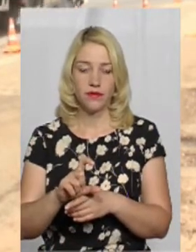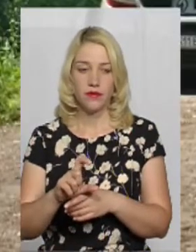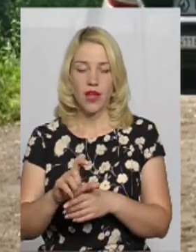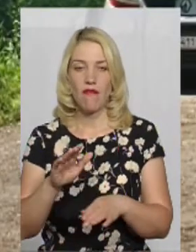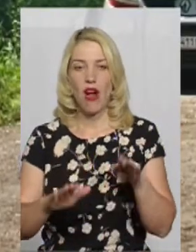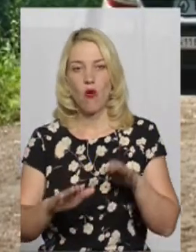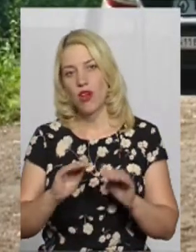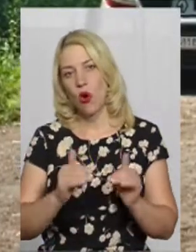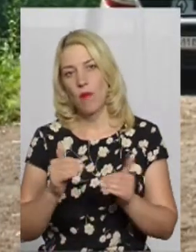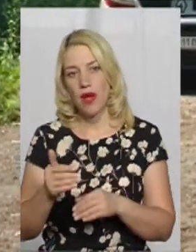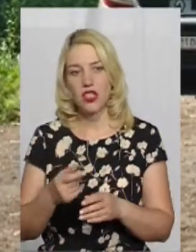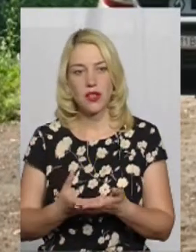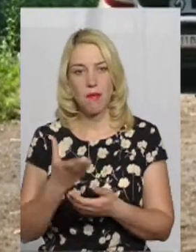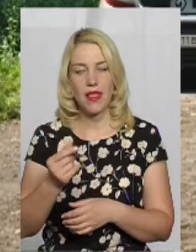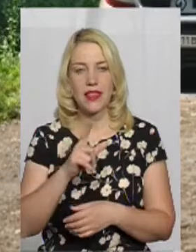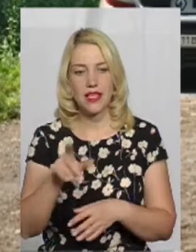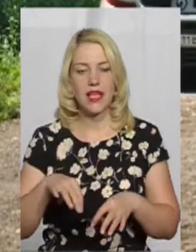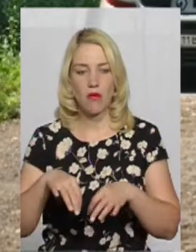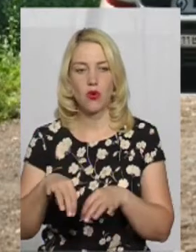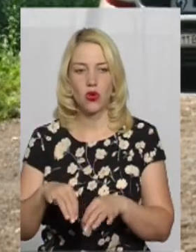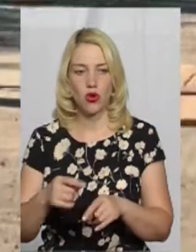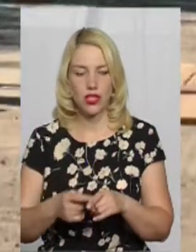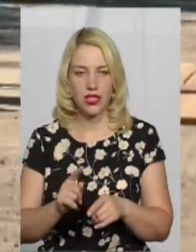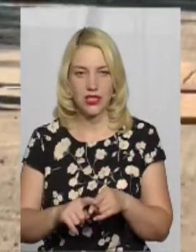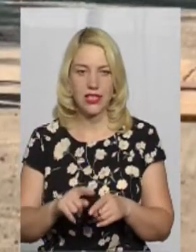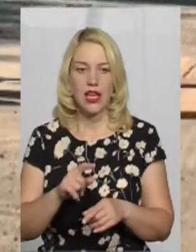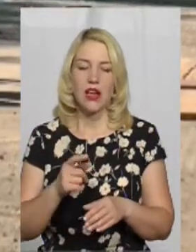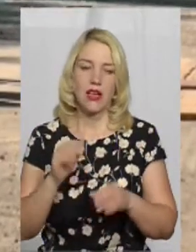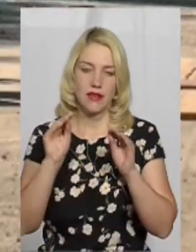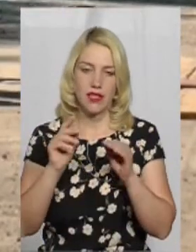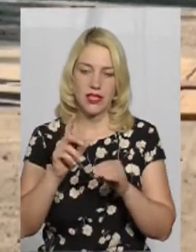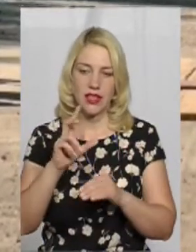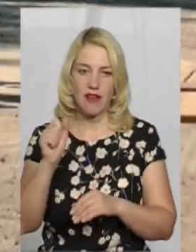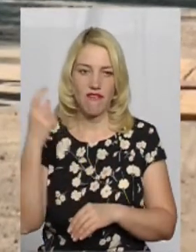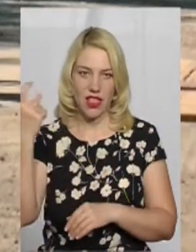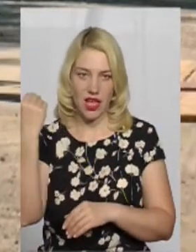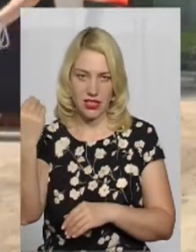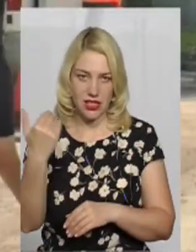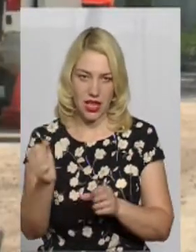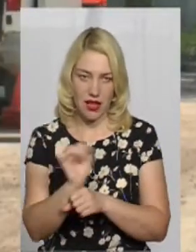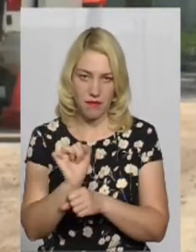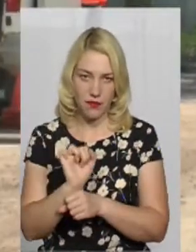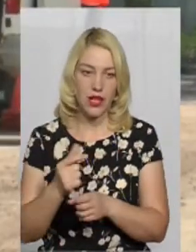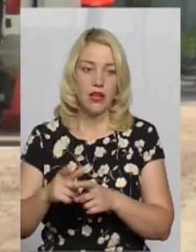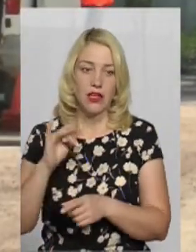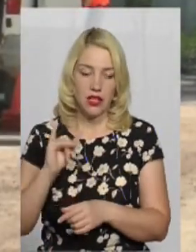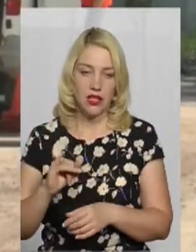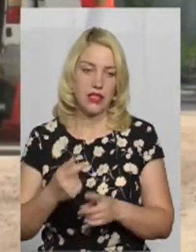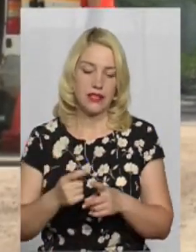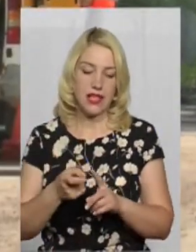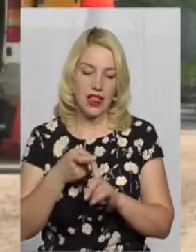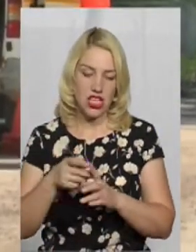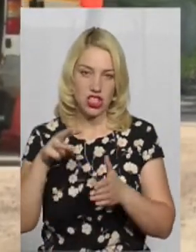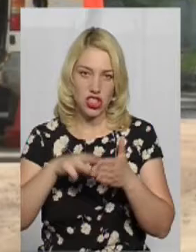обмежень. Плата за проїзд з порушенням габаритно-вагових параметрів складається на власника транспортного засобу, каже Віктор Красняк. Сума штрафу залежить від того,